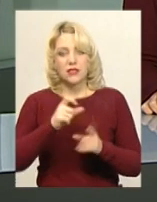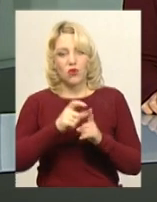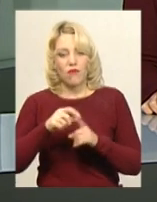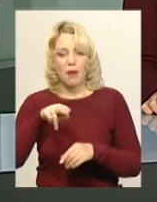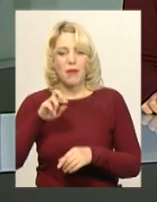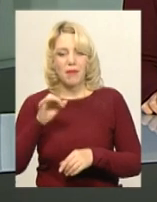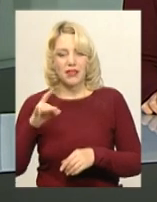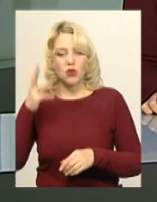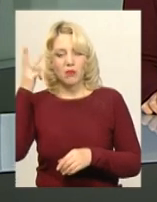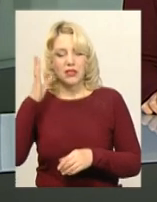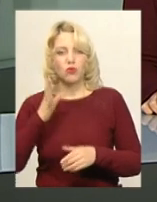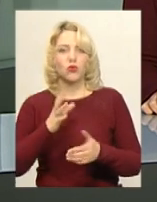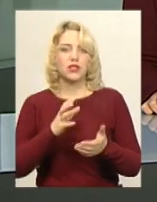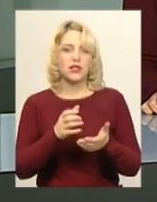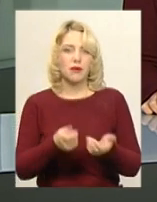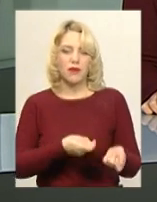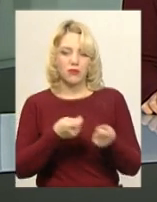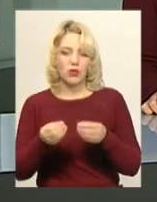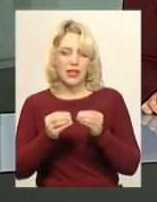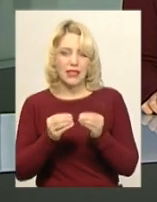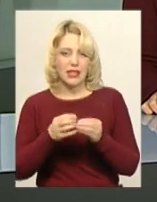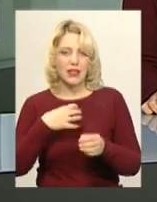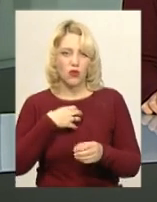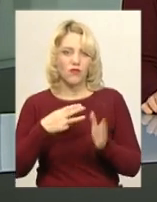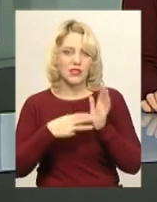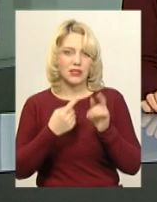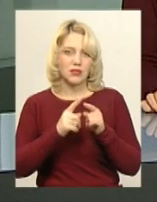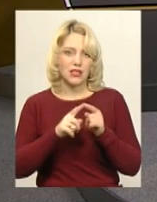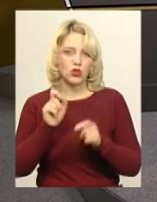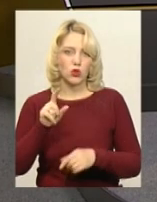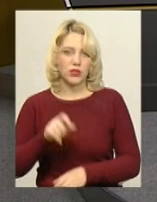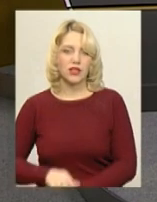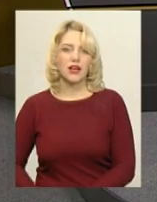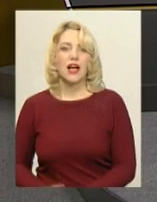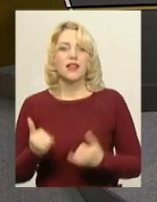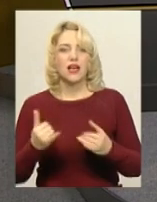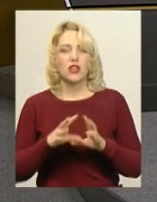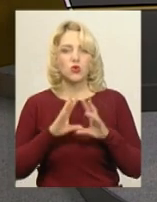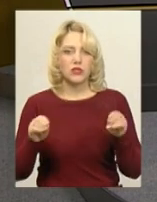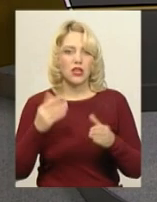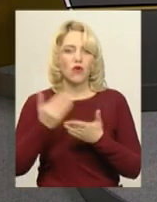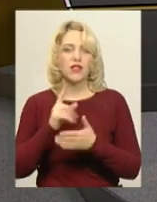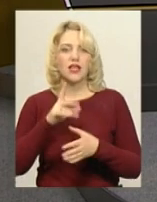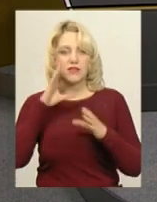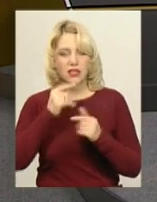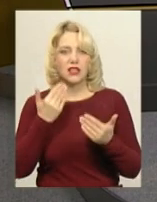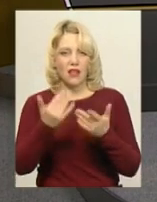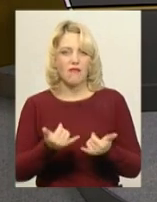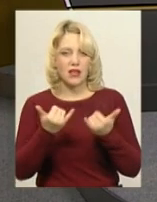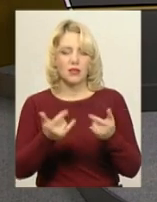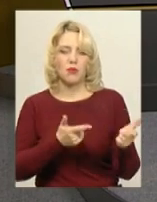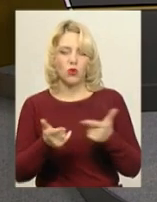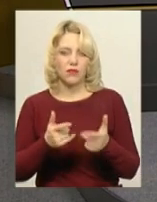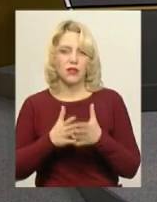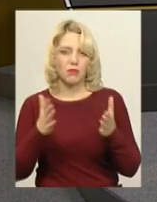хмельничани привезли зі змагань 10 нагород, 8 з яких – золотих. Наразі це усі новини, які ми встигли для вас підготувати.